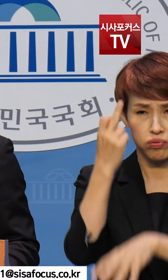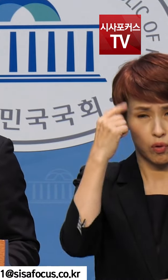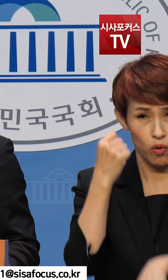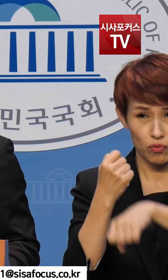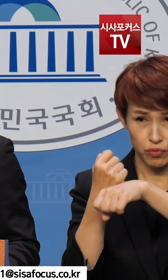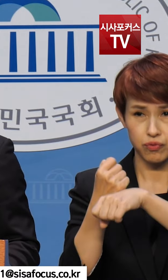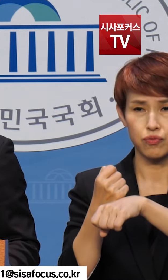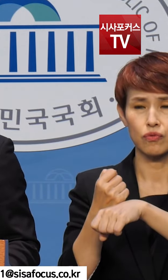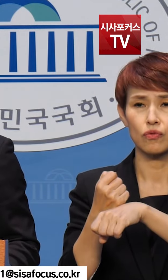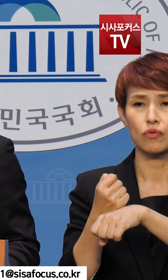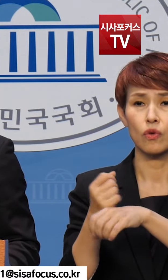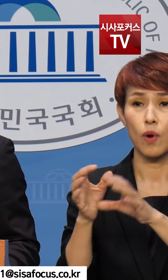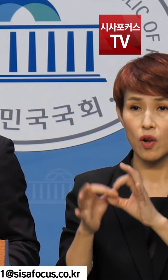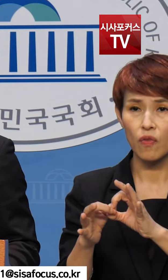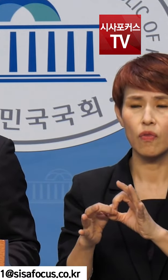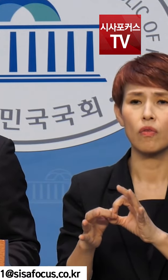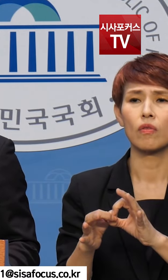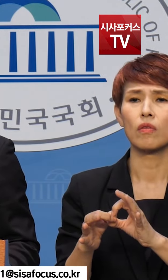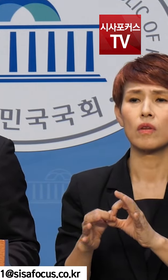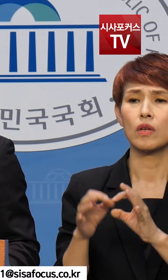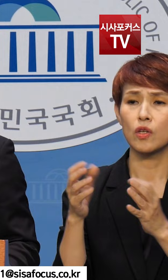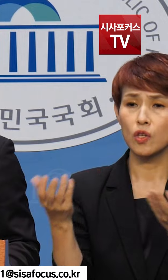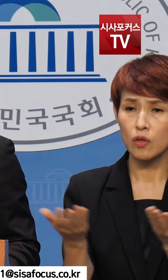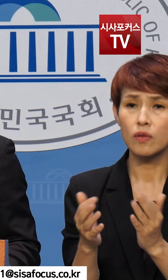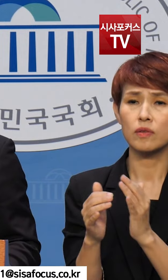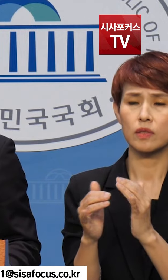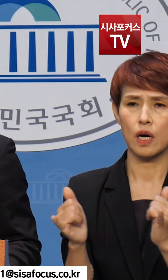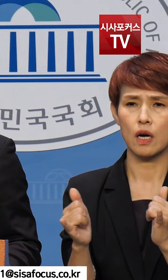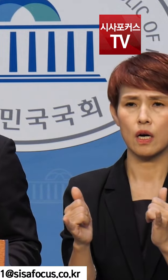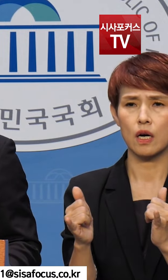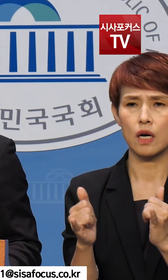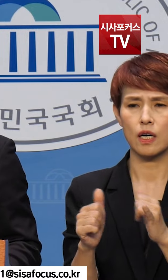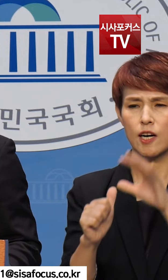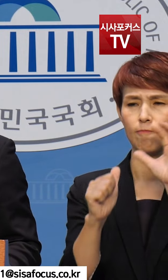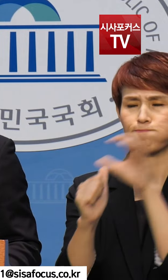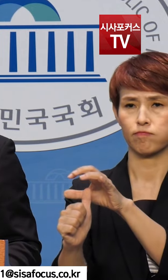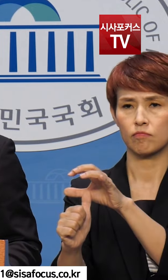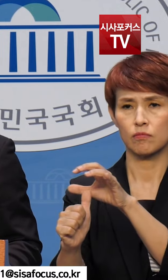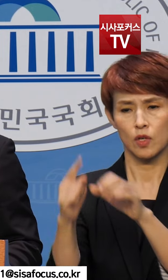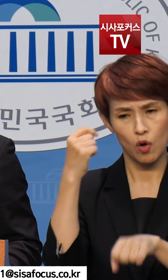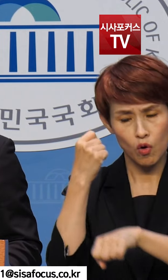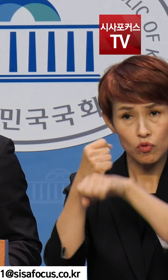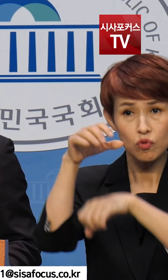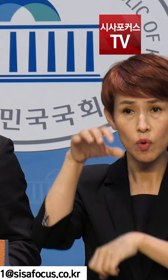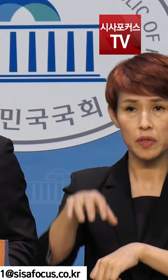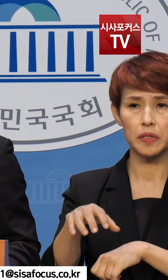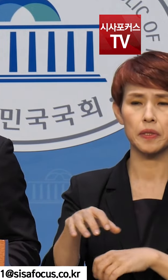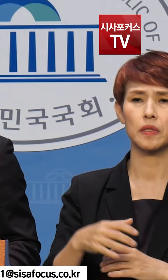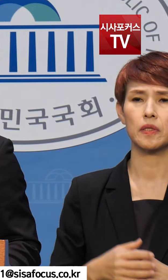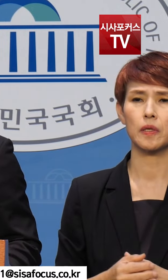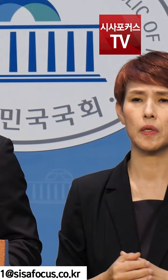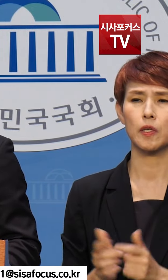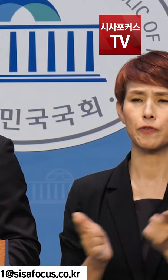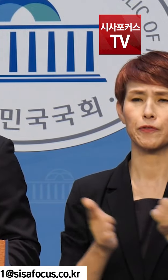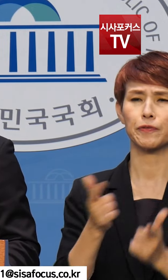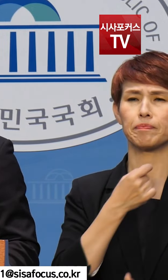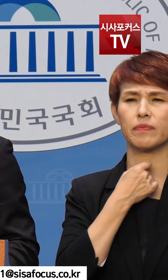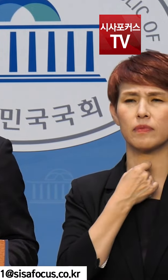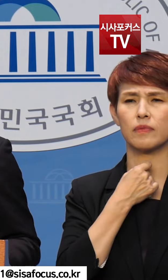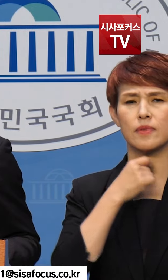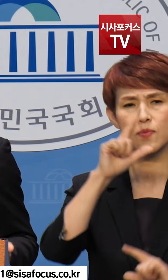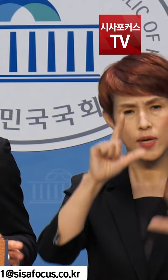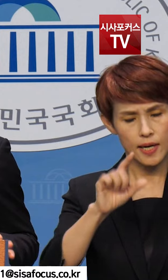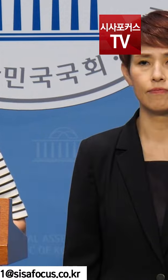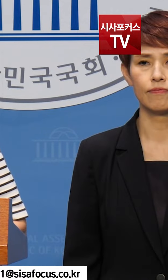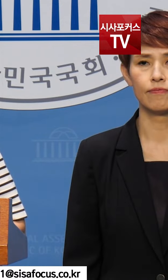개청을 앞둔 지금 연구자들의 입에 재갈을 물리고 항공우지연구원을 길들이려는 시도밖에 볼 수